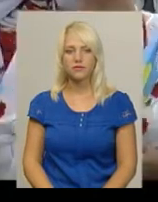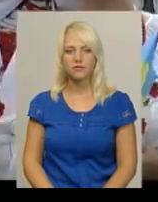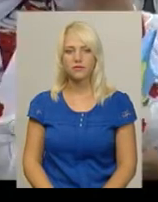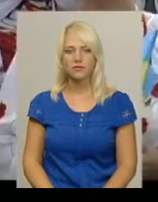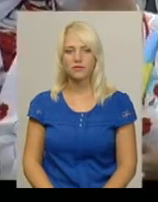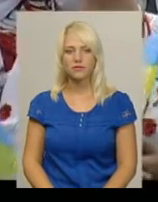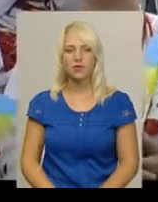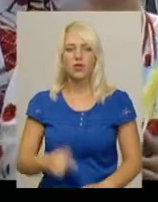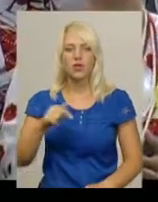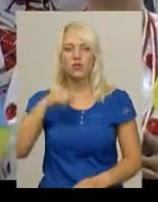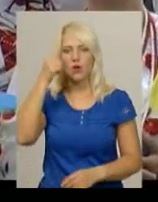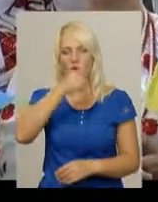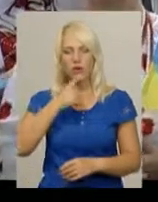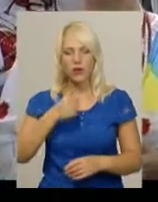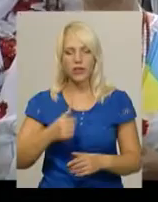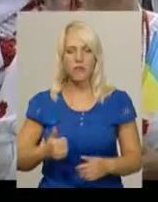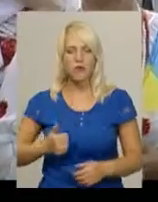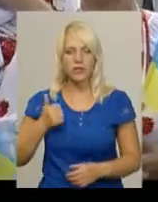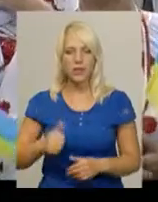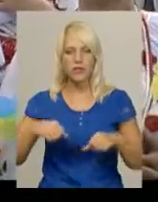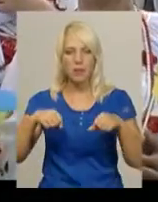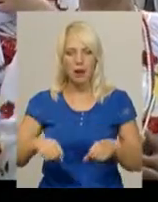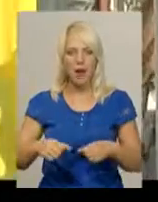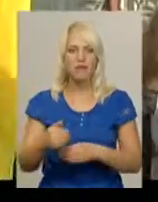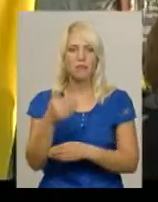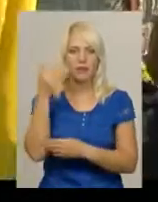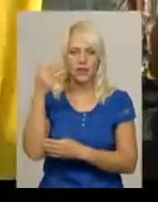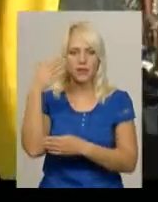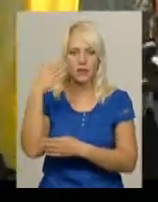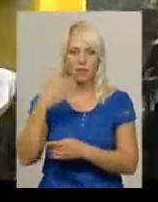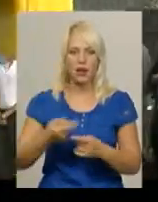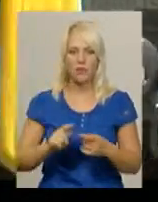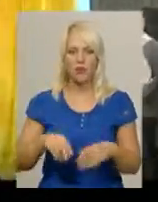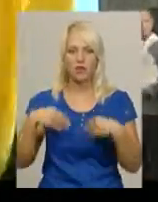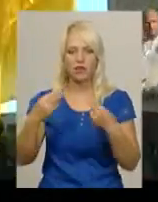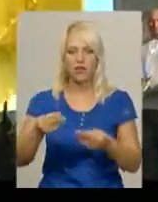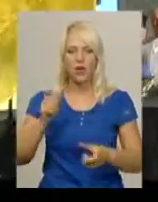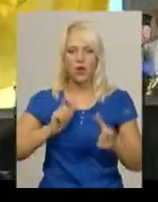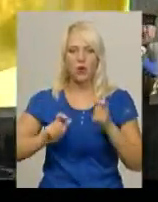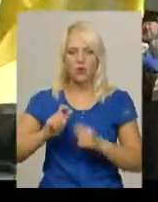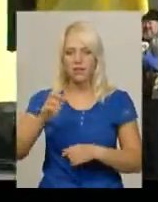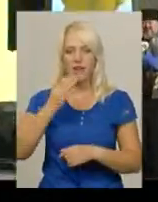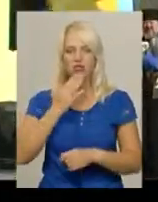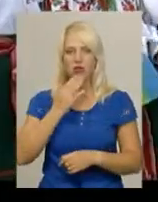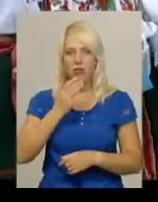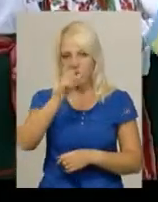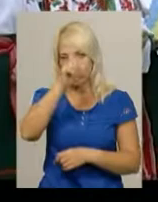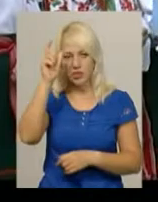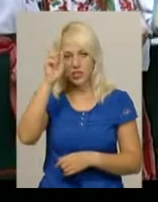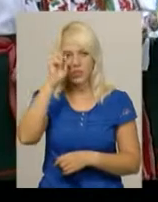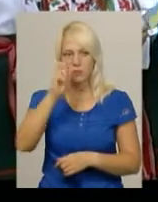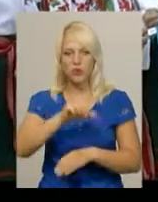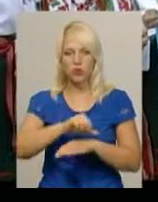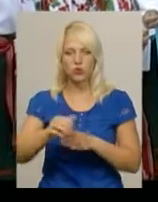Цього року почесне право підняти жовто-блакитний прапор надали курсантам Національної академії Держприкордонслужби України імені Богдана